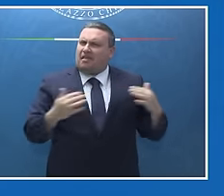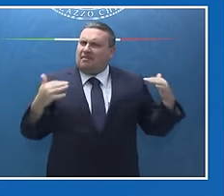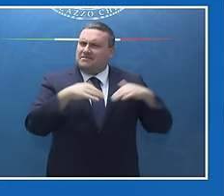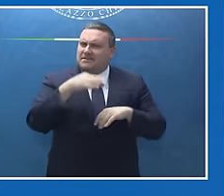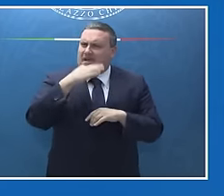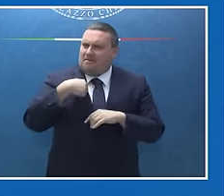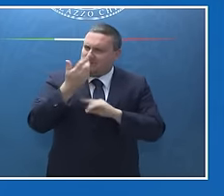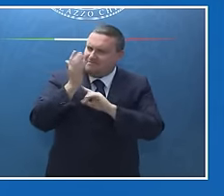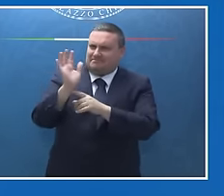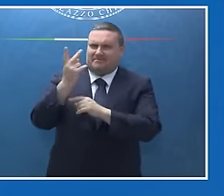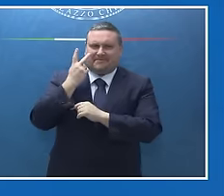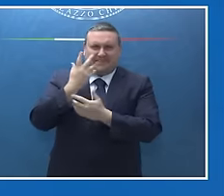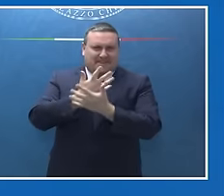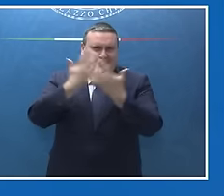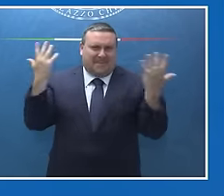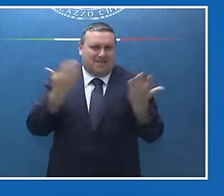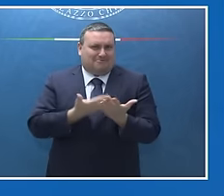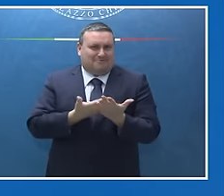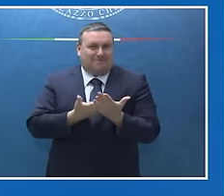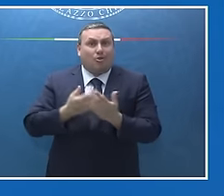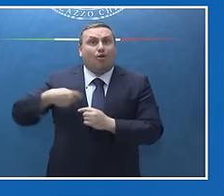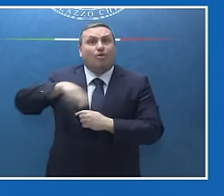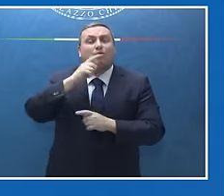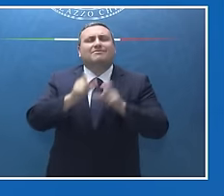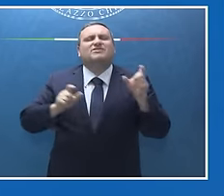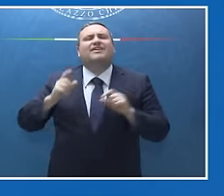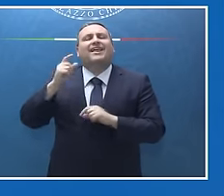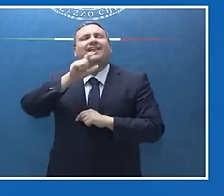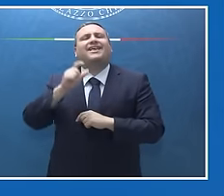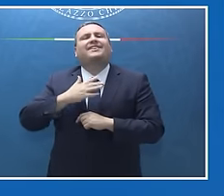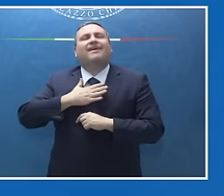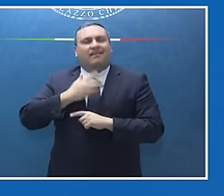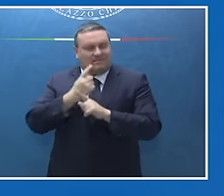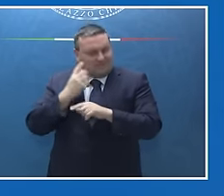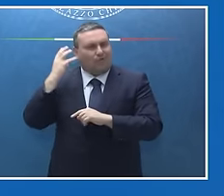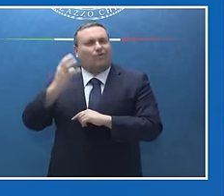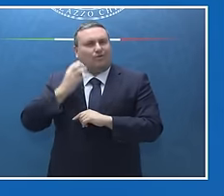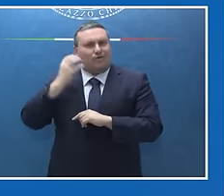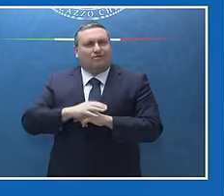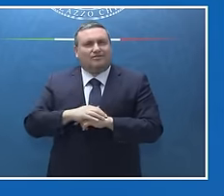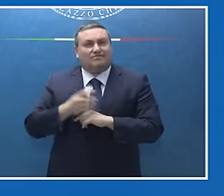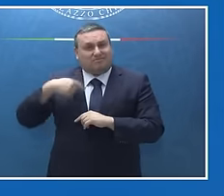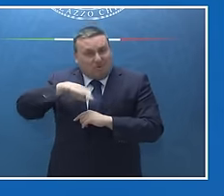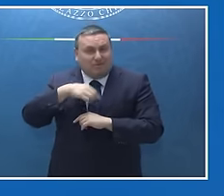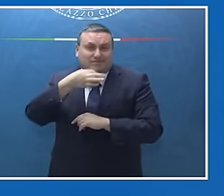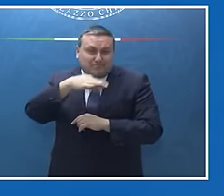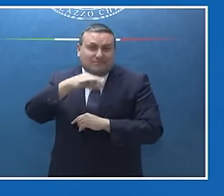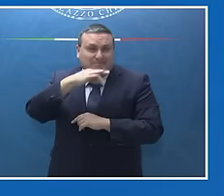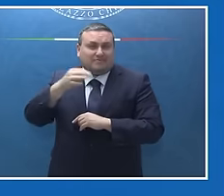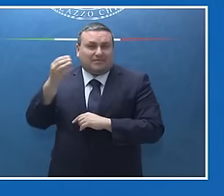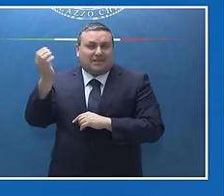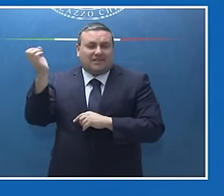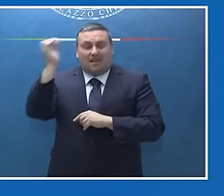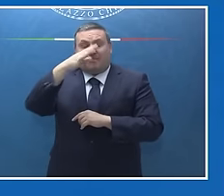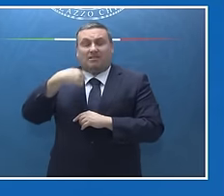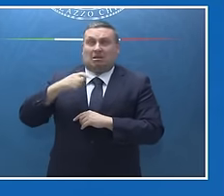'orgoglio per tutto il popolo italiano, noi spesso, diciamo così, ci dimentichiamo di ciò di cui siamo capaci, ma